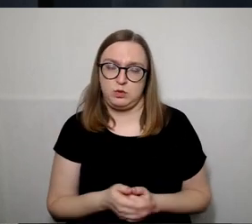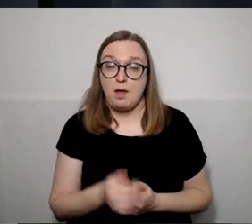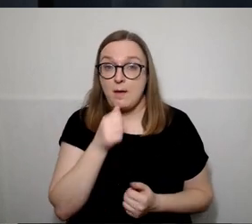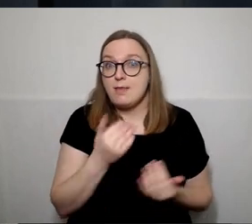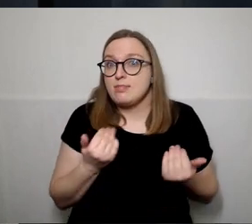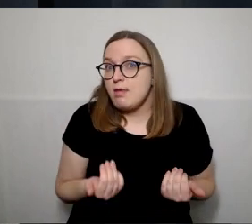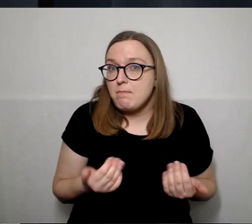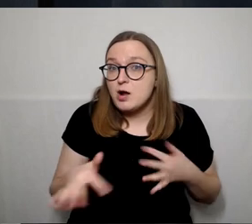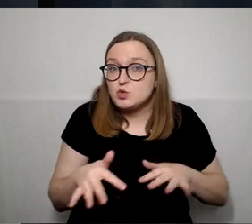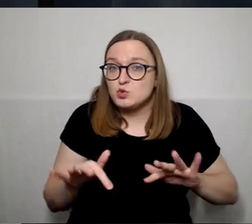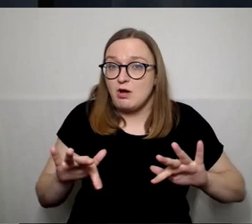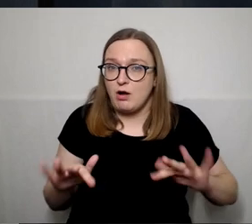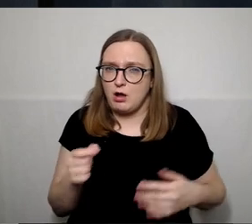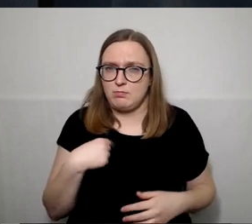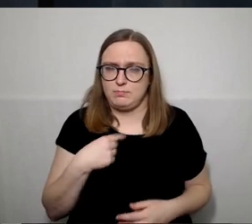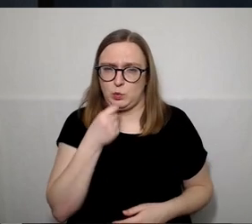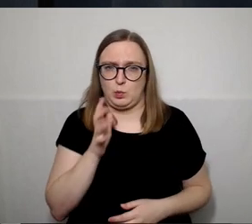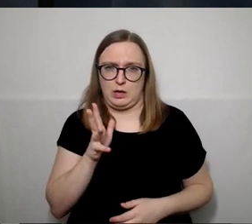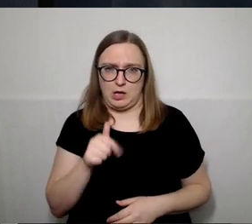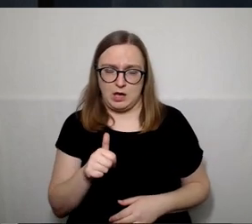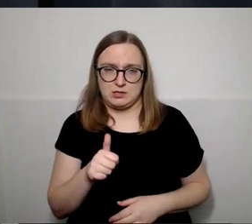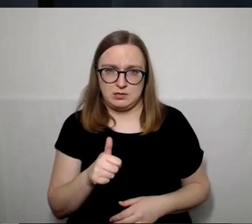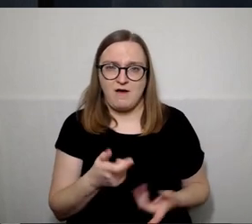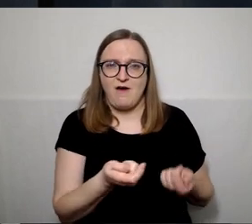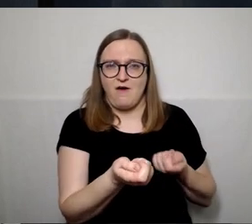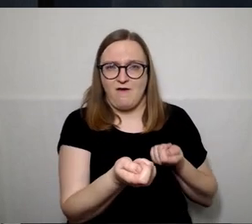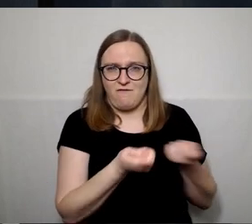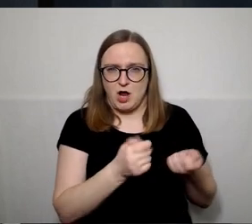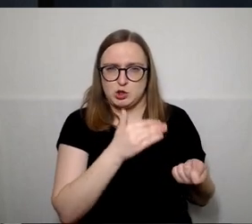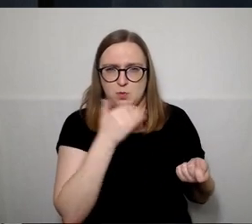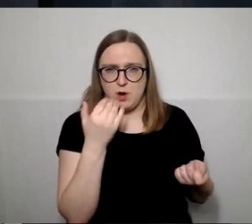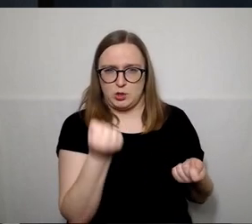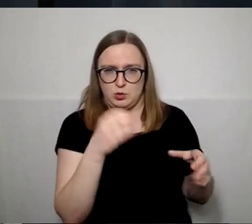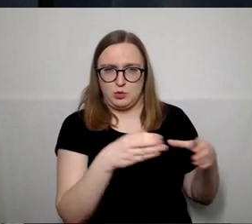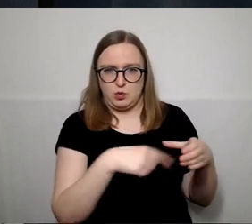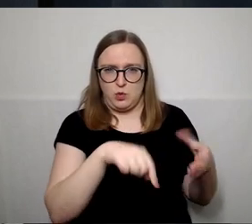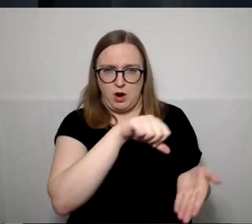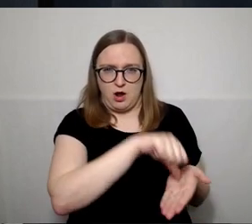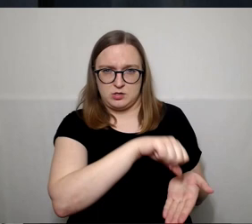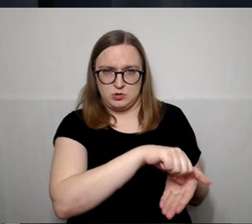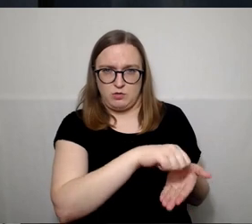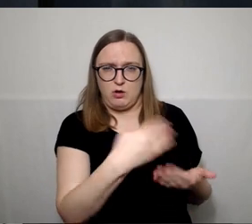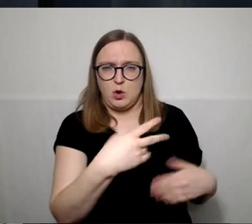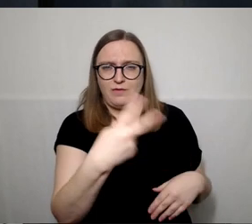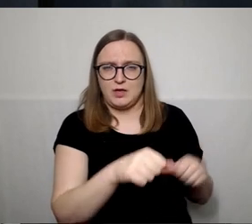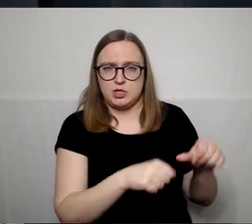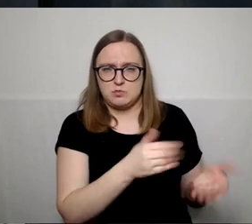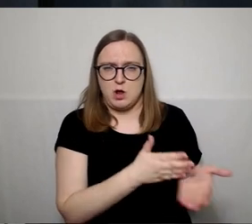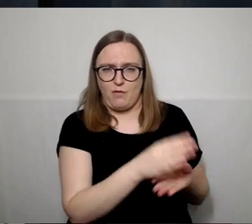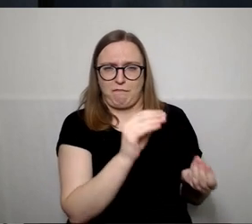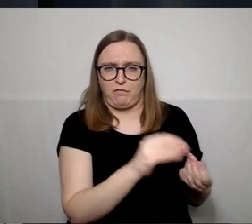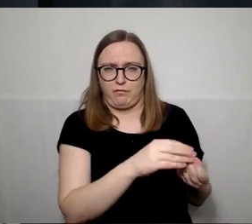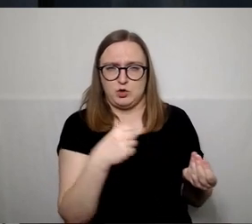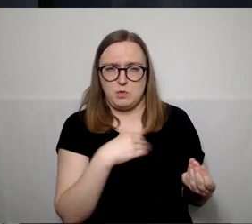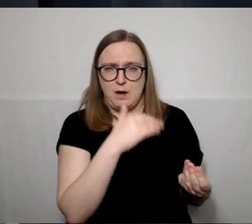truputų ką keista, kai valdančiausios daugumos atstovas, kur valdantį daugumą daugiau kaip 20 metų ta pati, dar tik